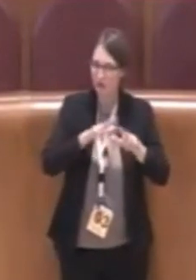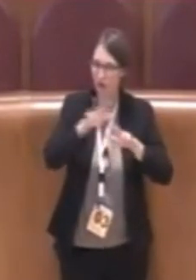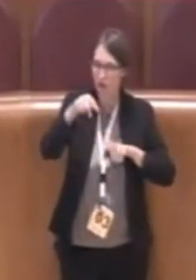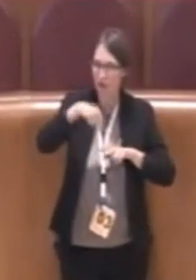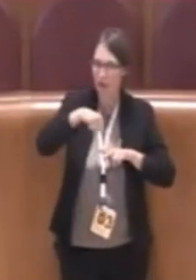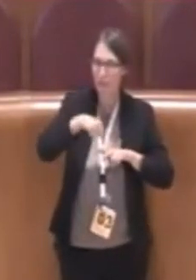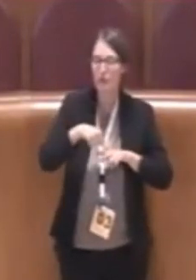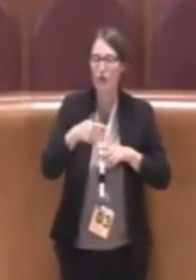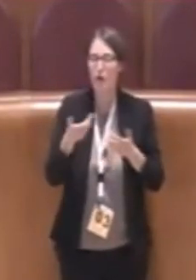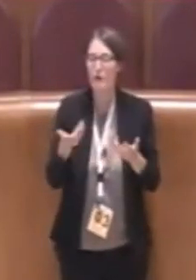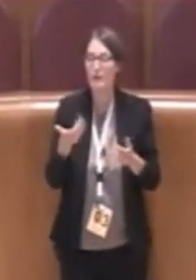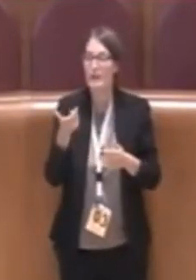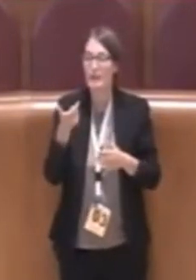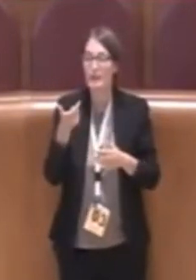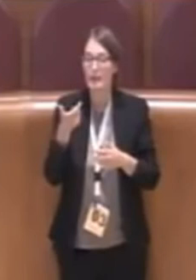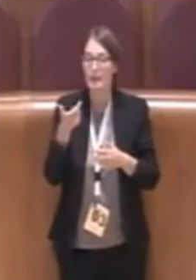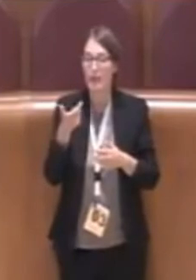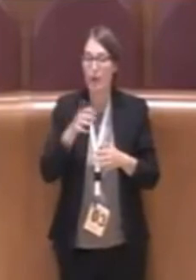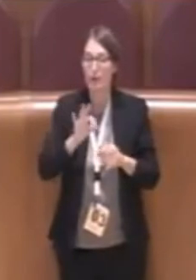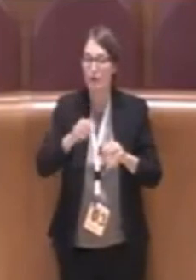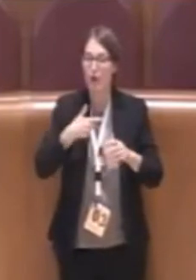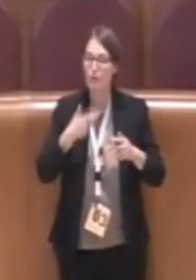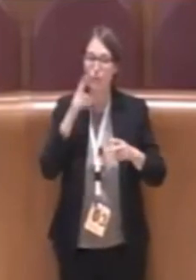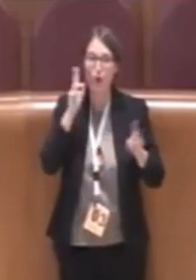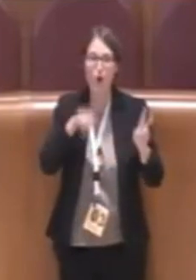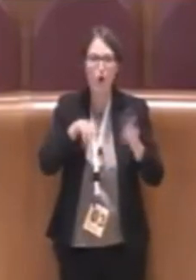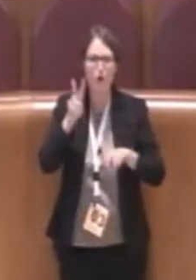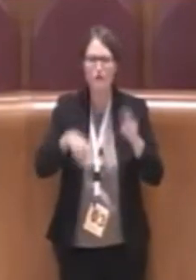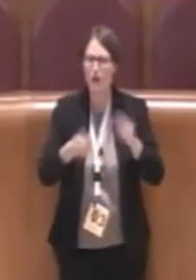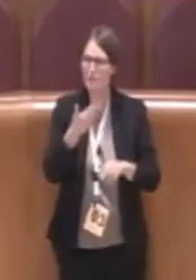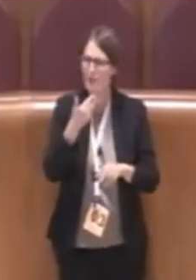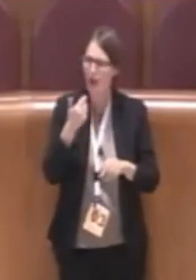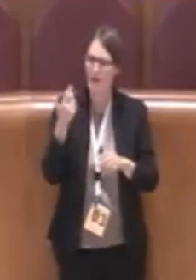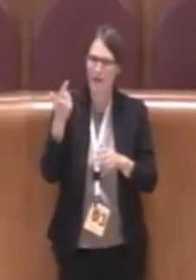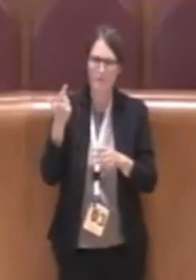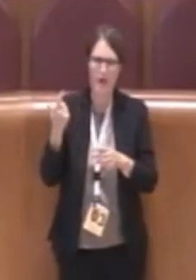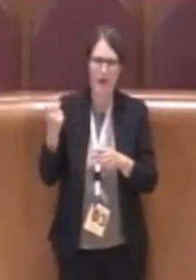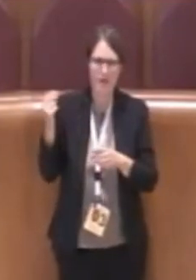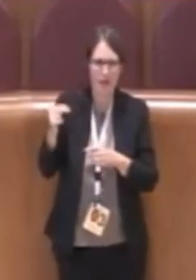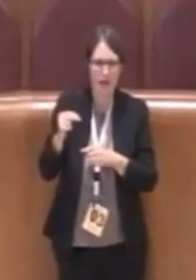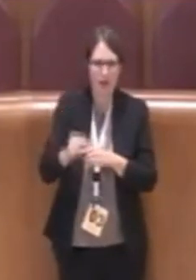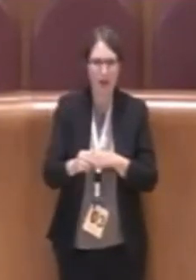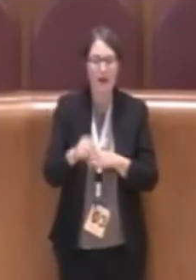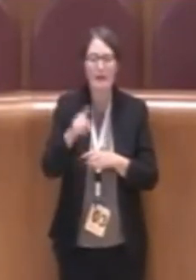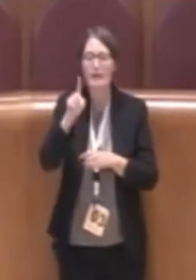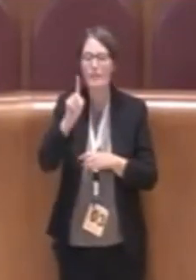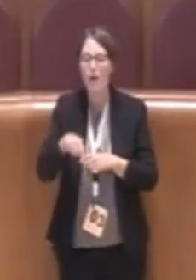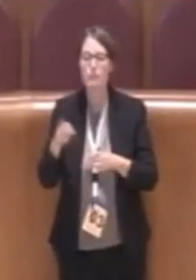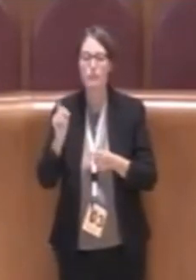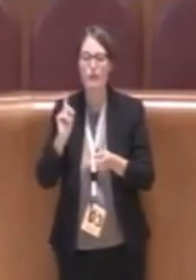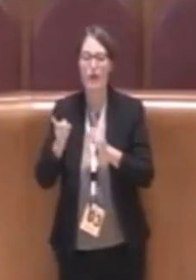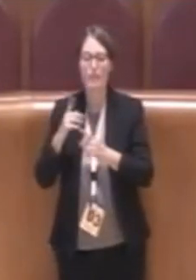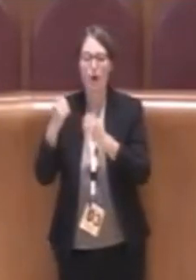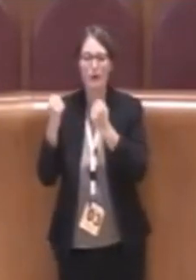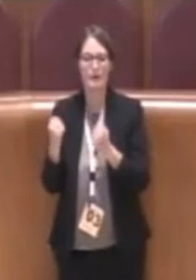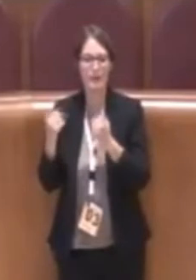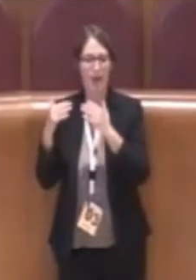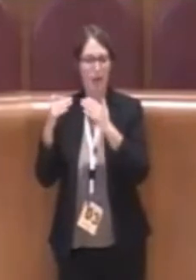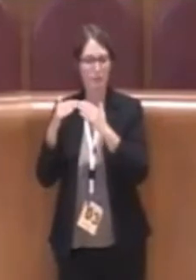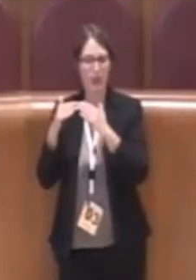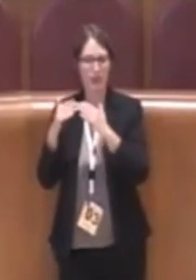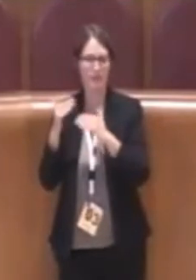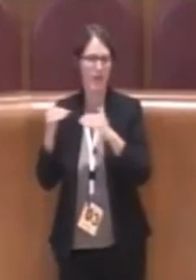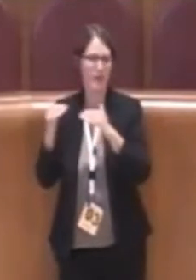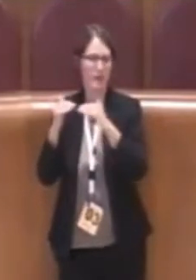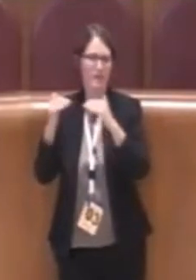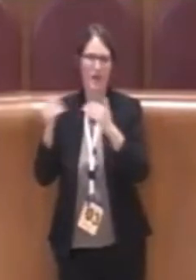perché certi controlli sono mancati negli anni, ma in generale un po' dalle politiche abitative a tutti i livelli, non